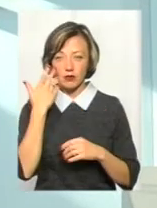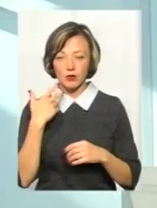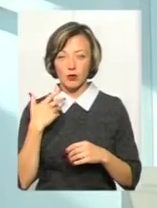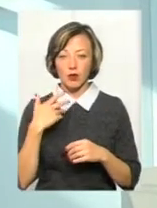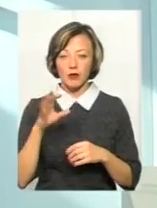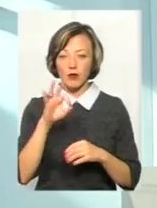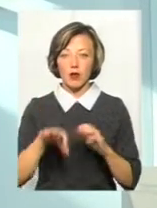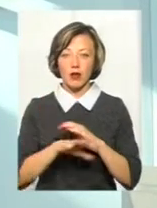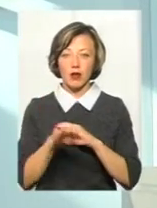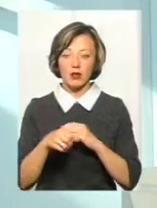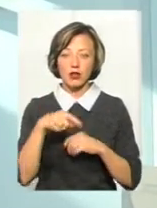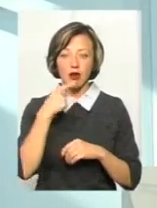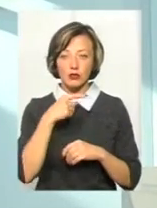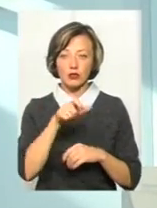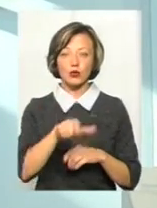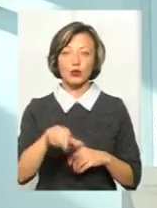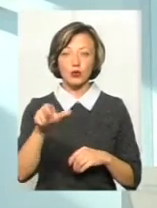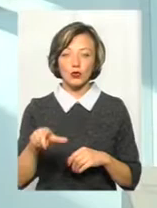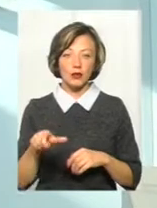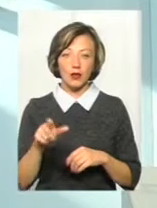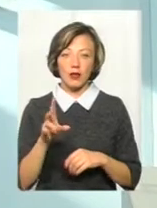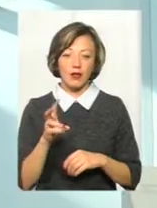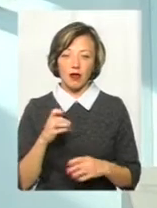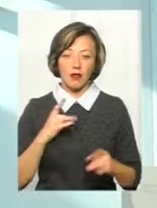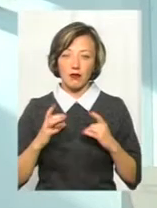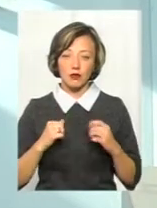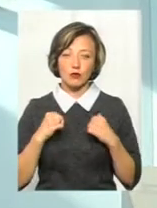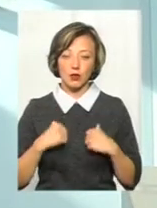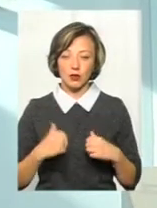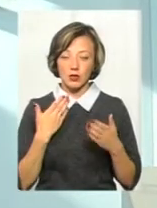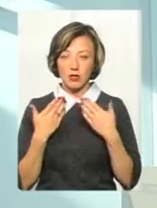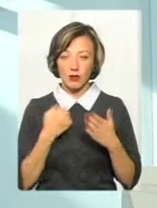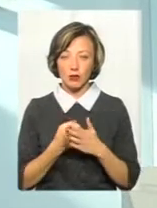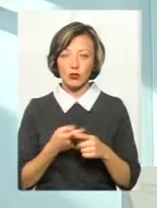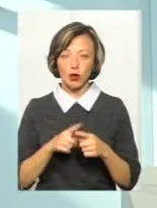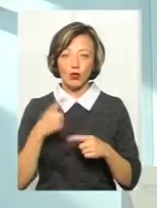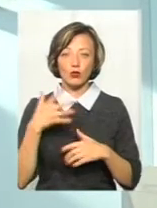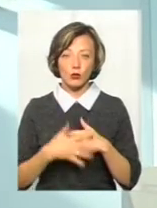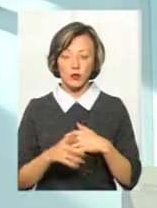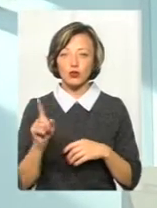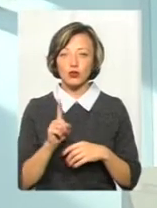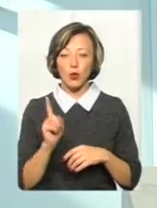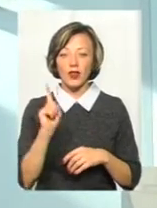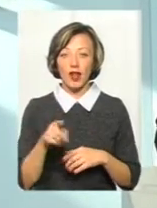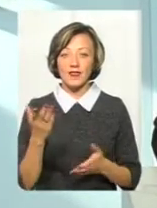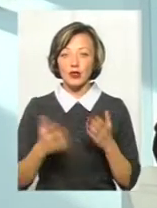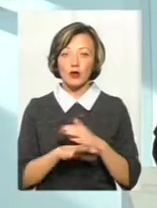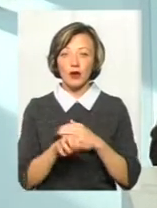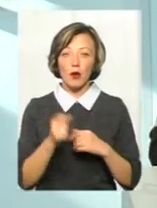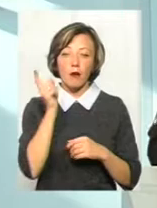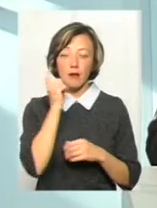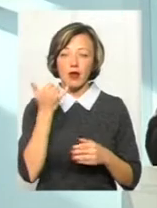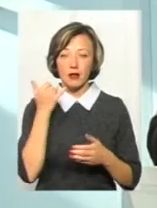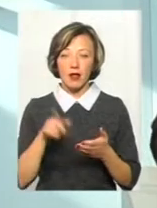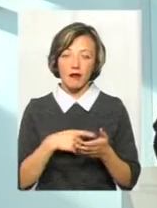крадіжки кажуть, що люди не нервують, спокійніше до цього ставляться, адже розуміють, що навіть якщо вкрали чи мобільний